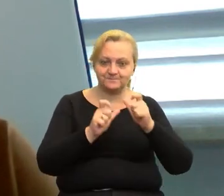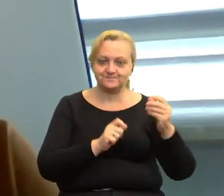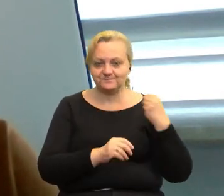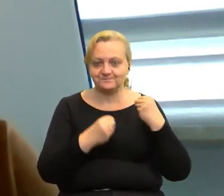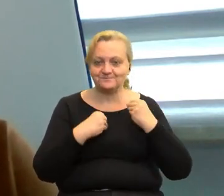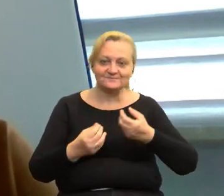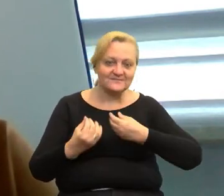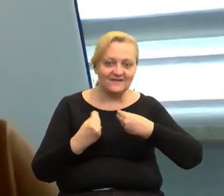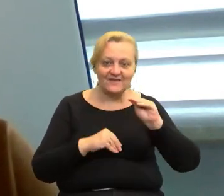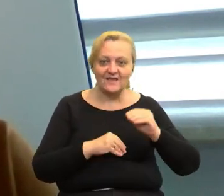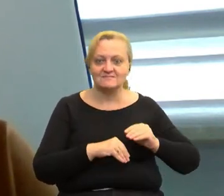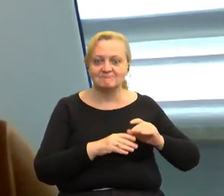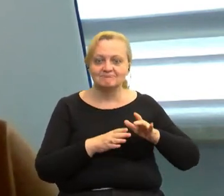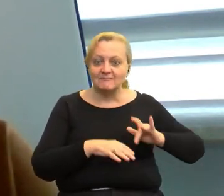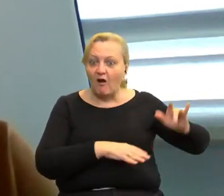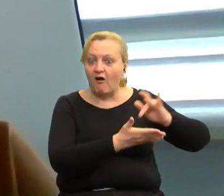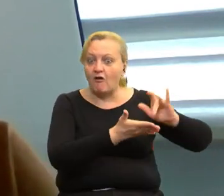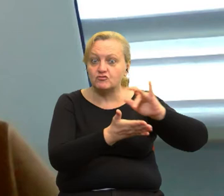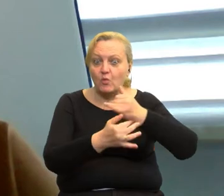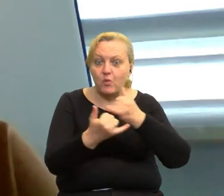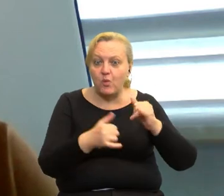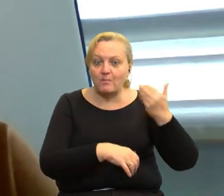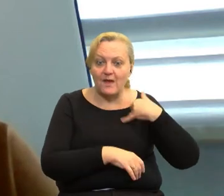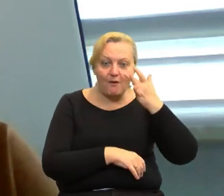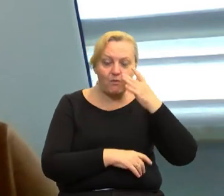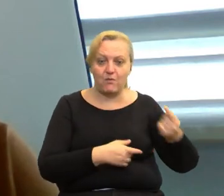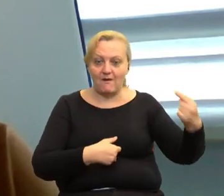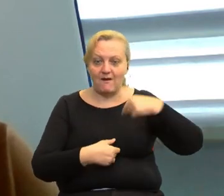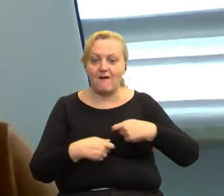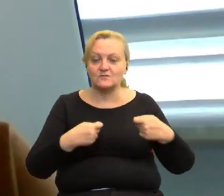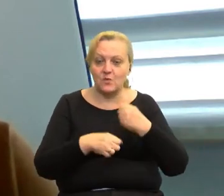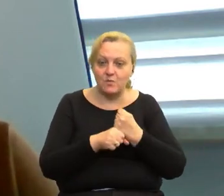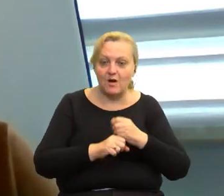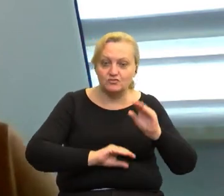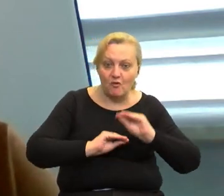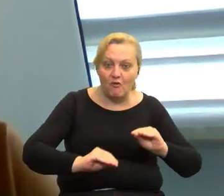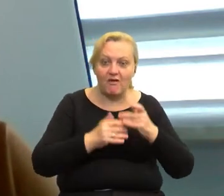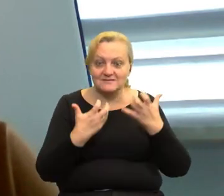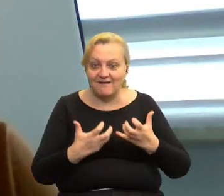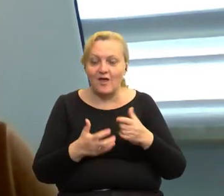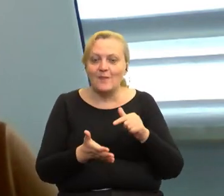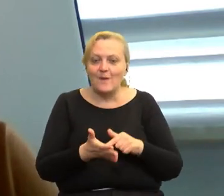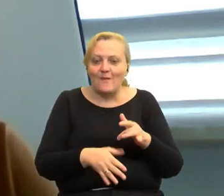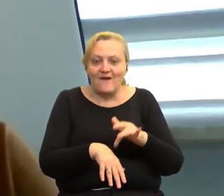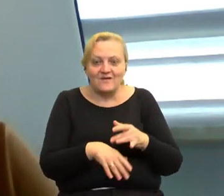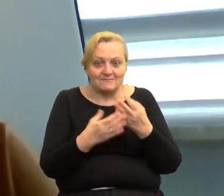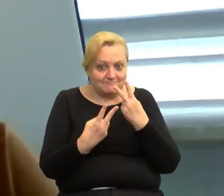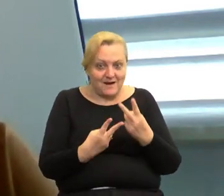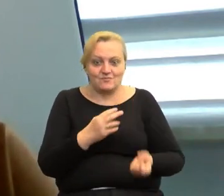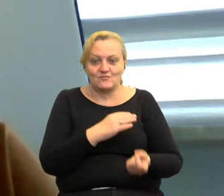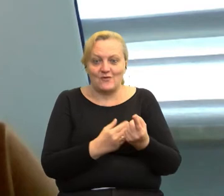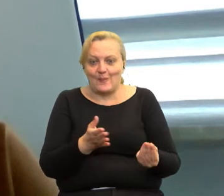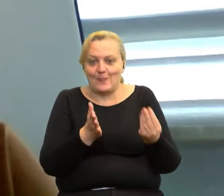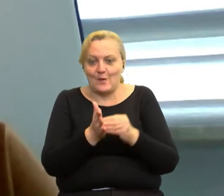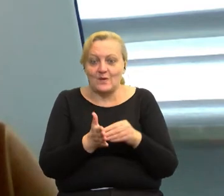dużo więcej placówek po stronie białoruskiej zainteresowanych ścisłą współpracą, szkoleniami, także to są takie efekty, które dodatkowo pojawiły się